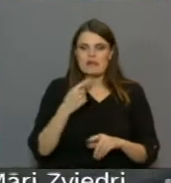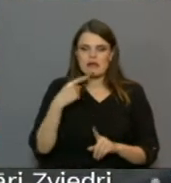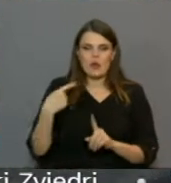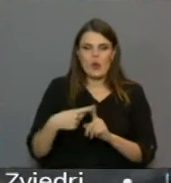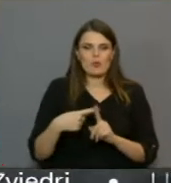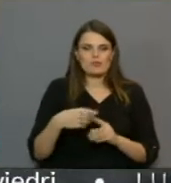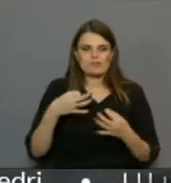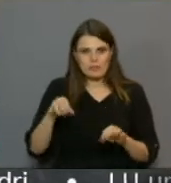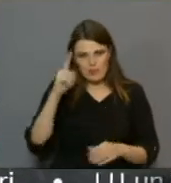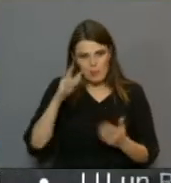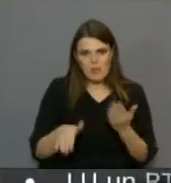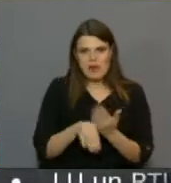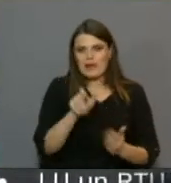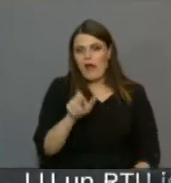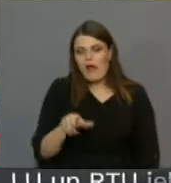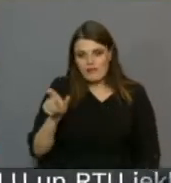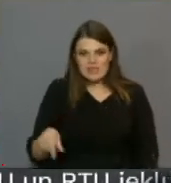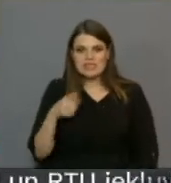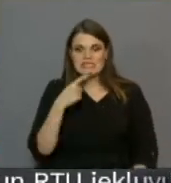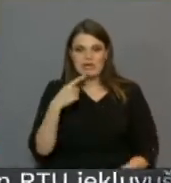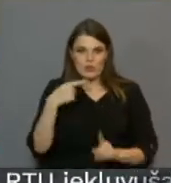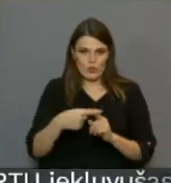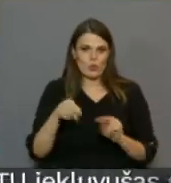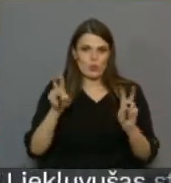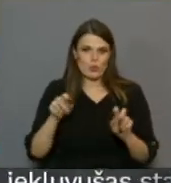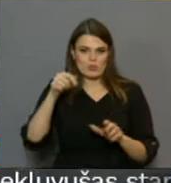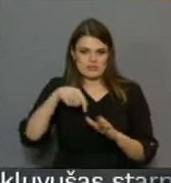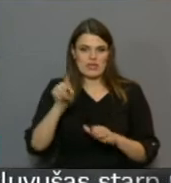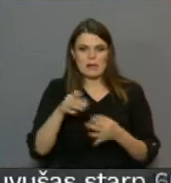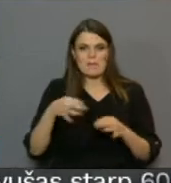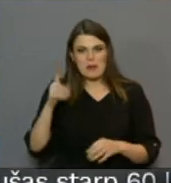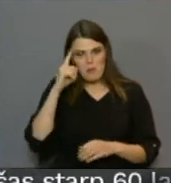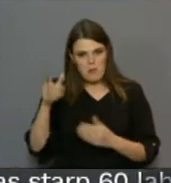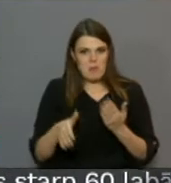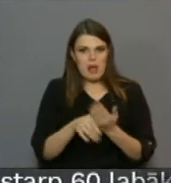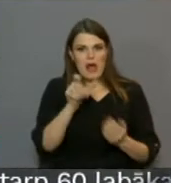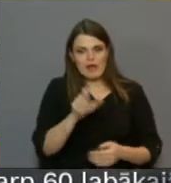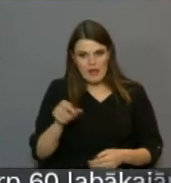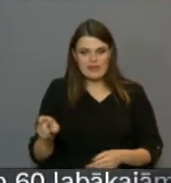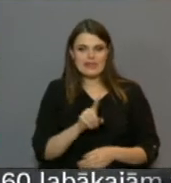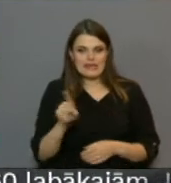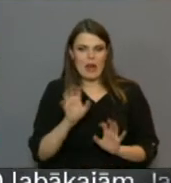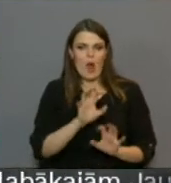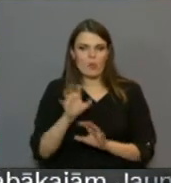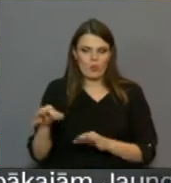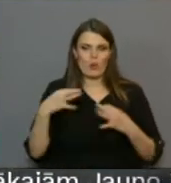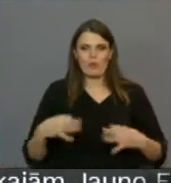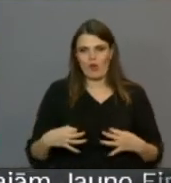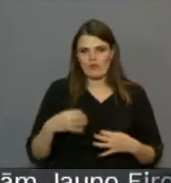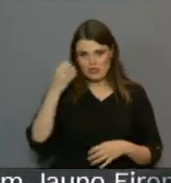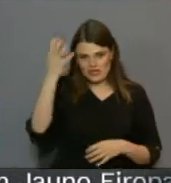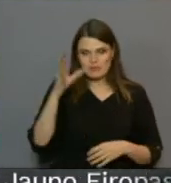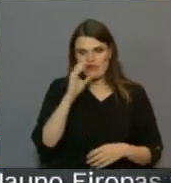brīvprātīgie. Sarkanā krustā ir brīvprātīgie ar aprūpētāju izglītību profesionālu, kurus mēs varam